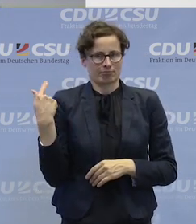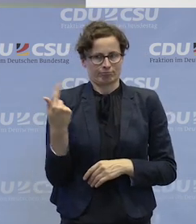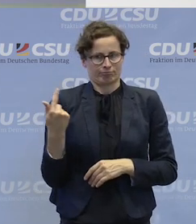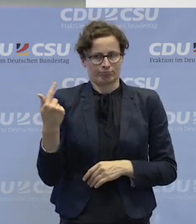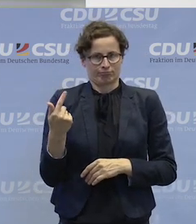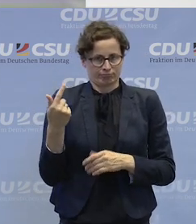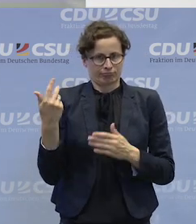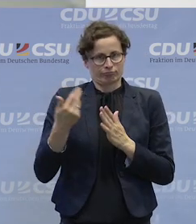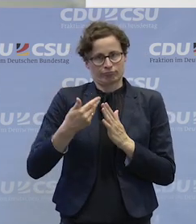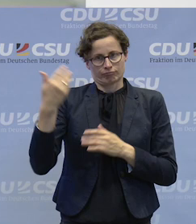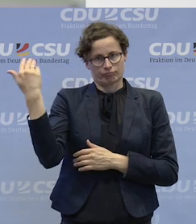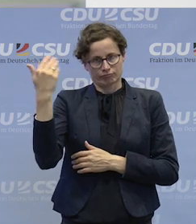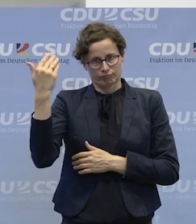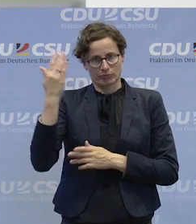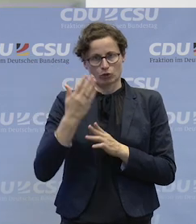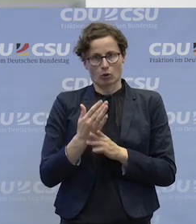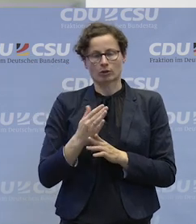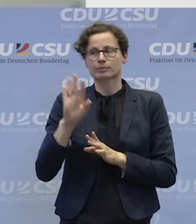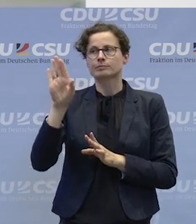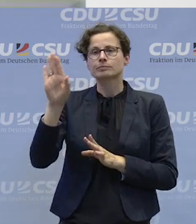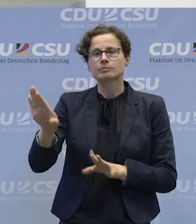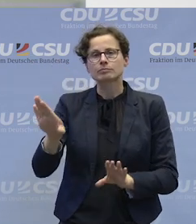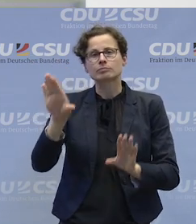worden ist, was ist Ihr Eindruck?